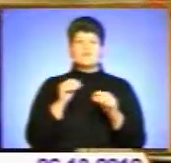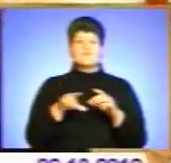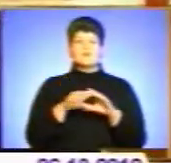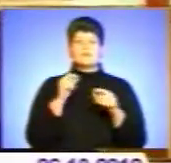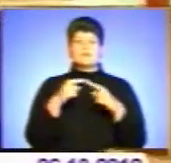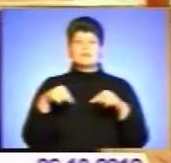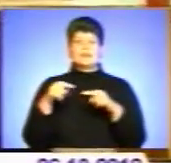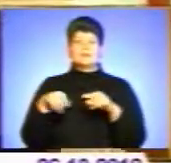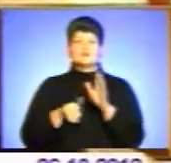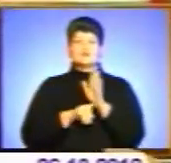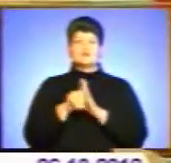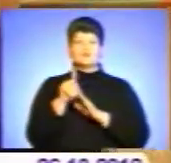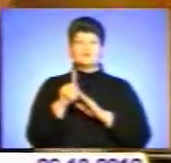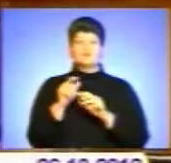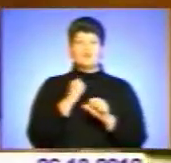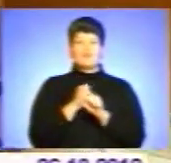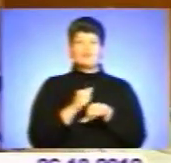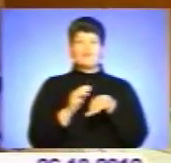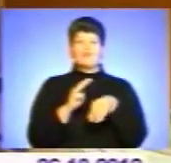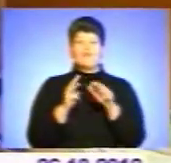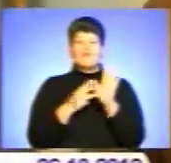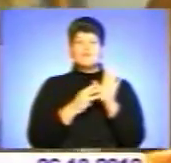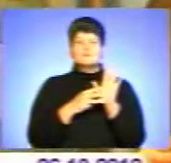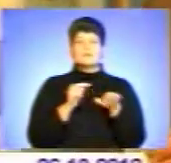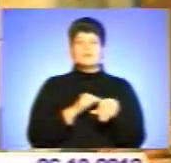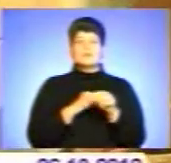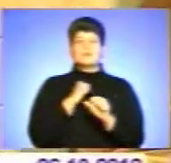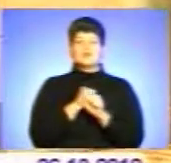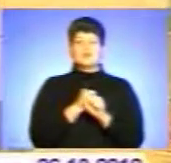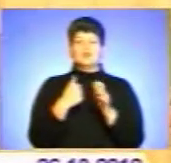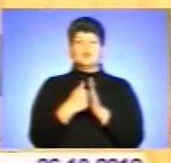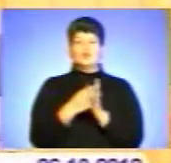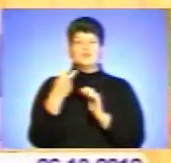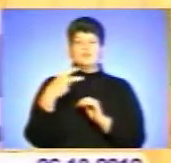дільниці розпочнуть свою роботу з 8-ї години і працюватимуть до 20-ї.